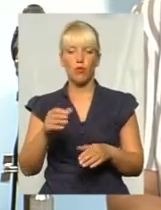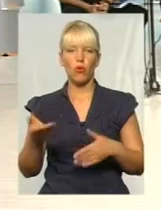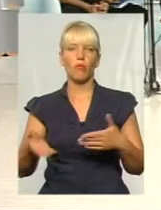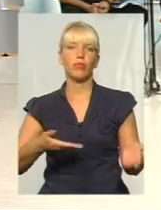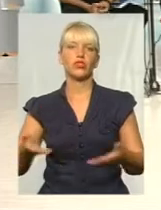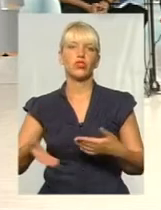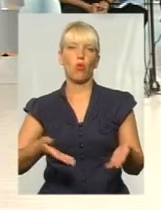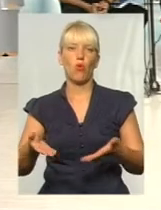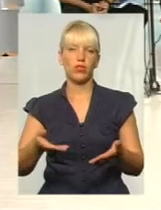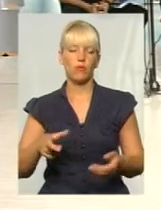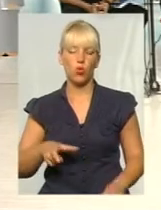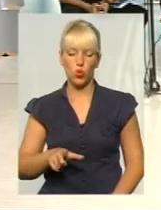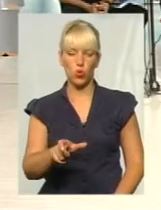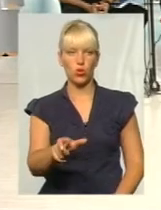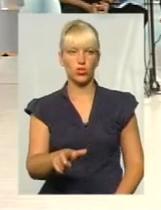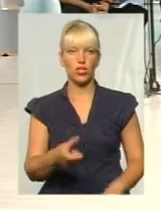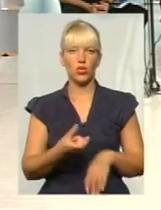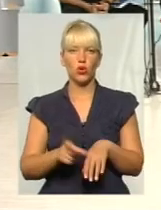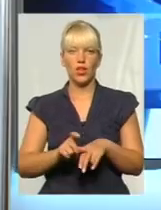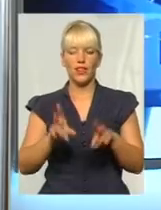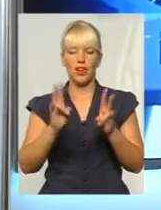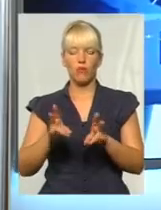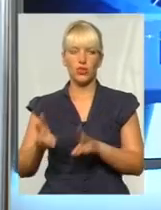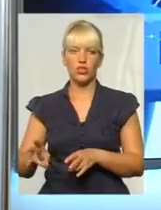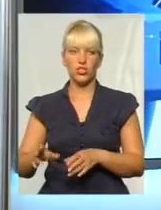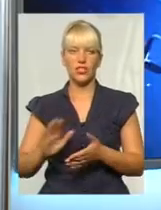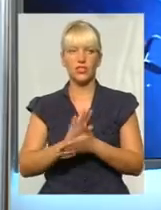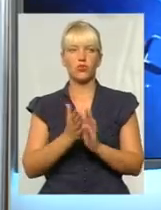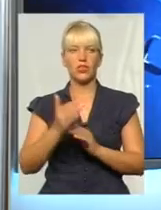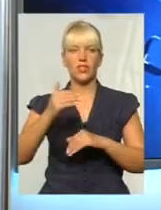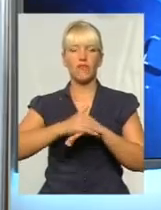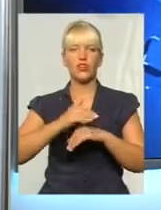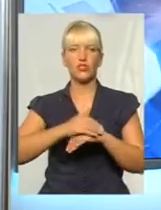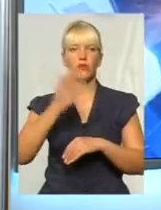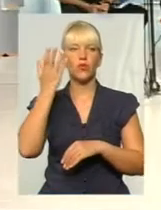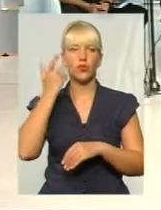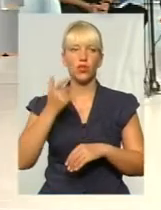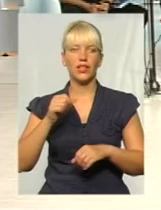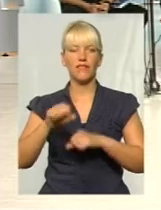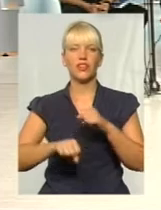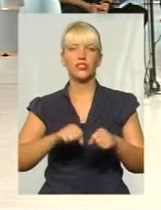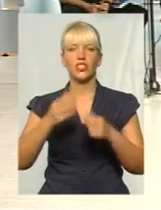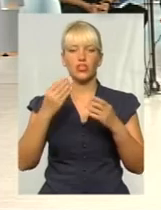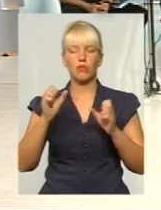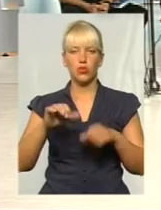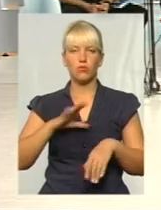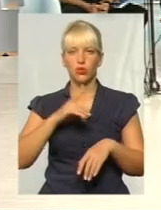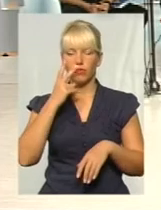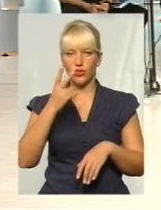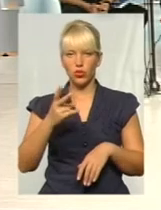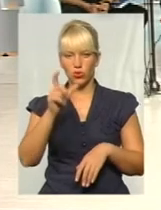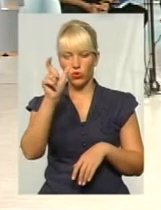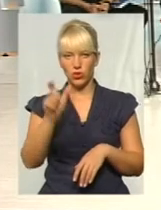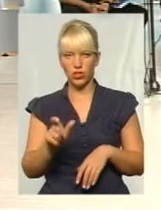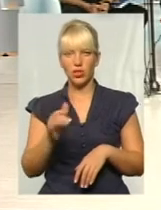дорожці. І дуже, до речі, травматична ситуація ввечері, коли велосипедиста ще може бути видно, якщо